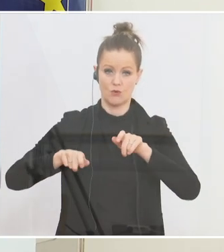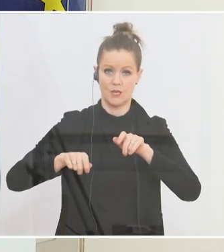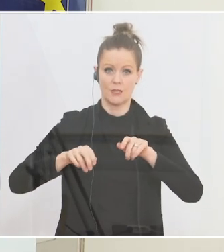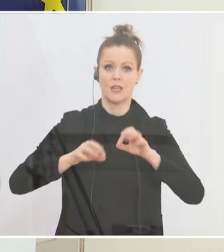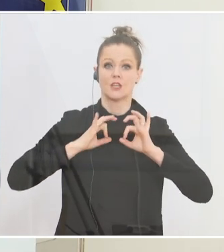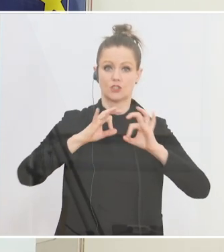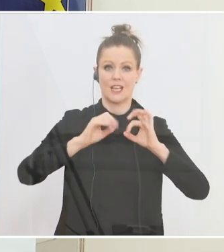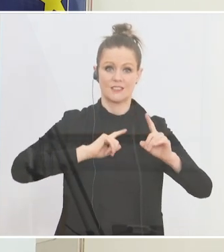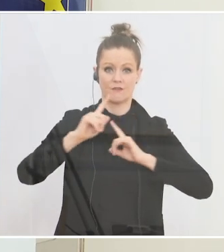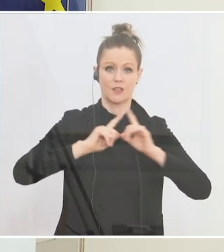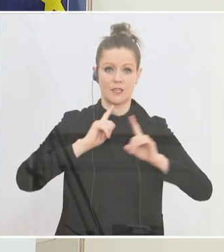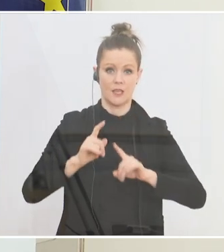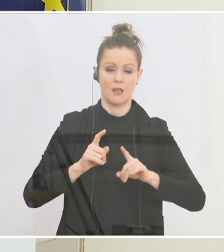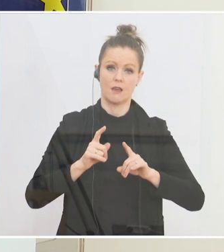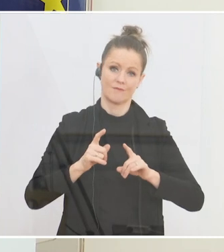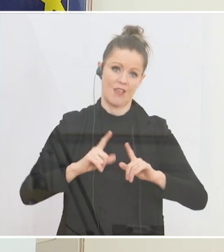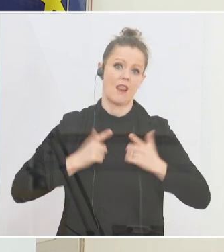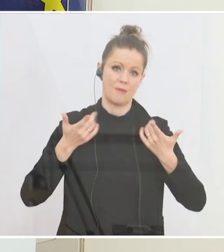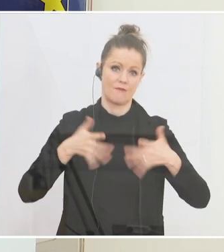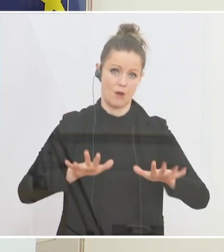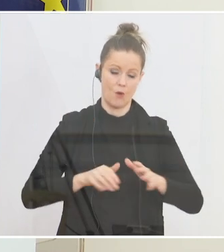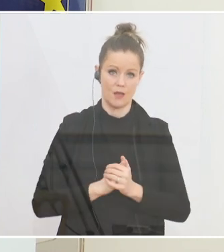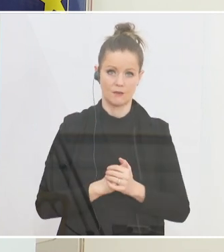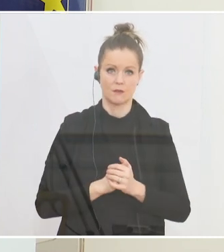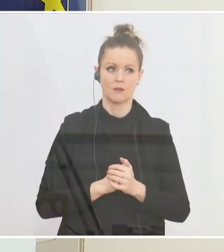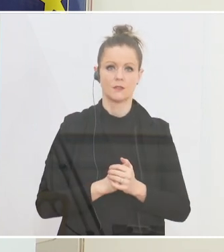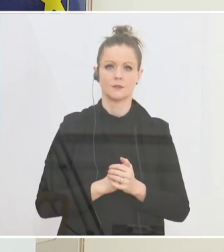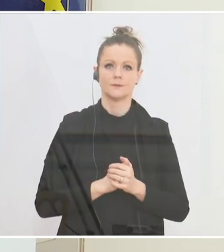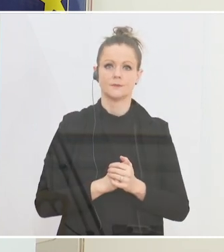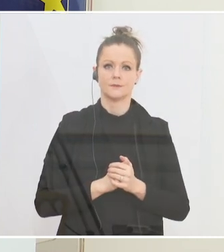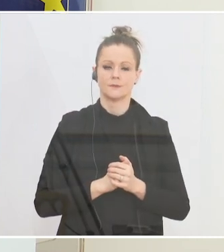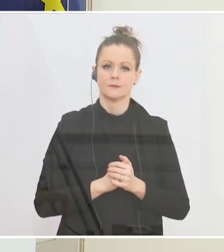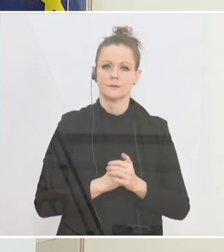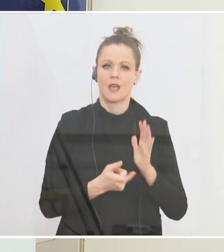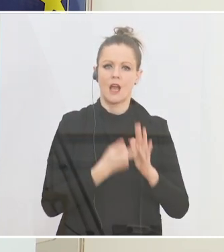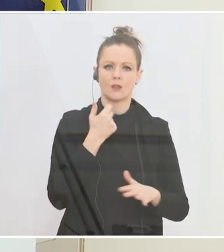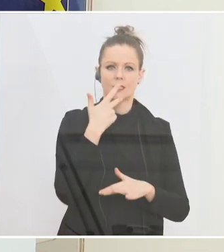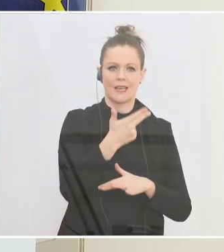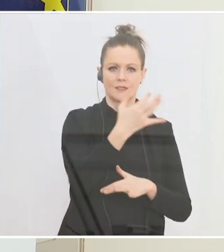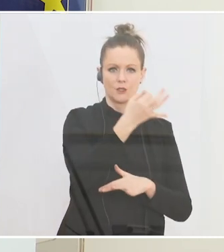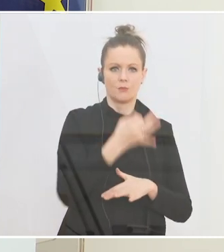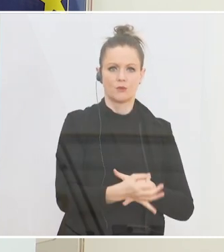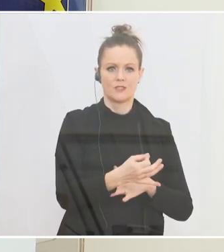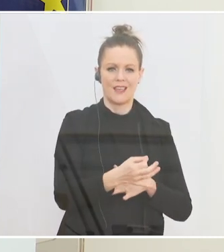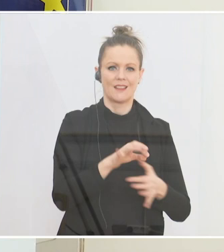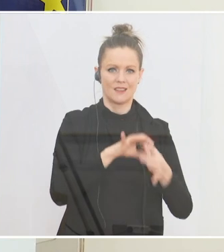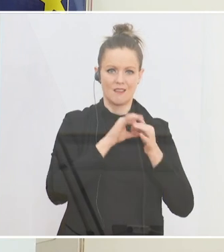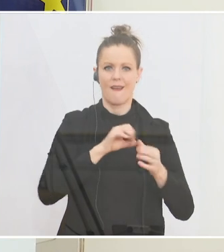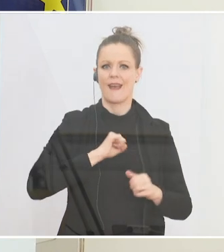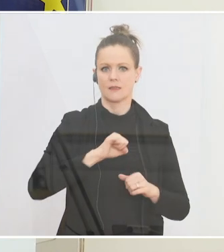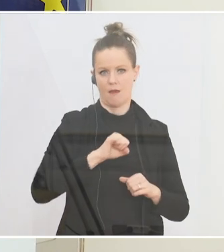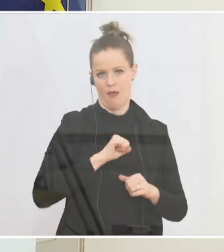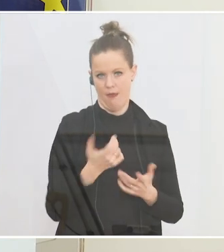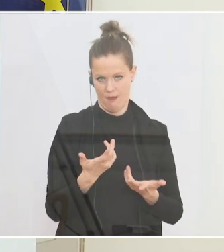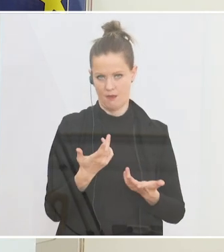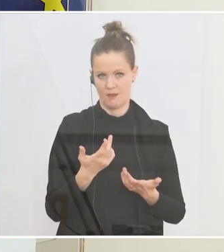Straßenverkehr ihr Leben verlieren mussten. Man sagt immer, dass rund 30 % dabei auf Raserei zurückzuführen sind. Wahrscheinlich sind es noch mehr, weil Raserei